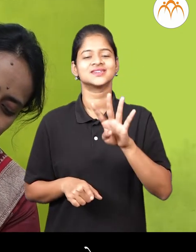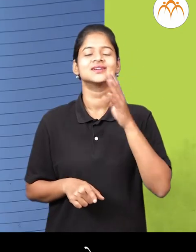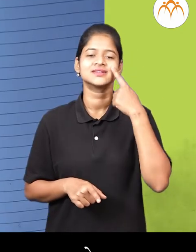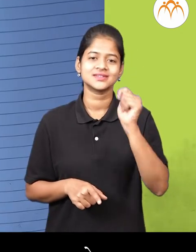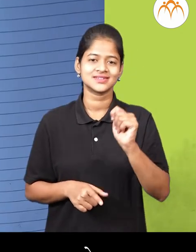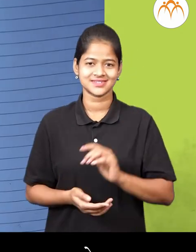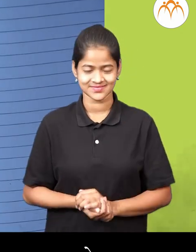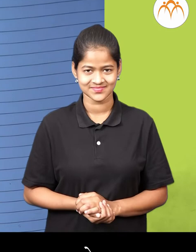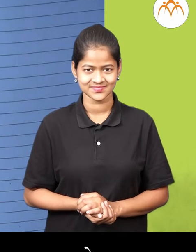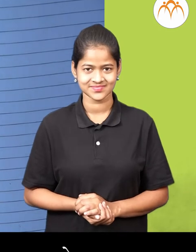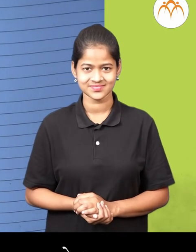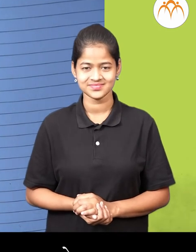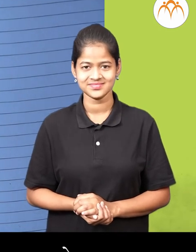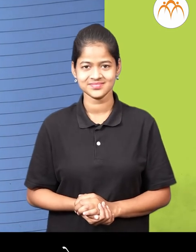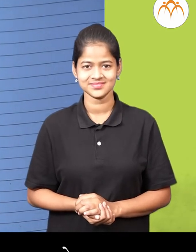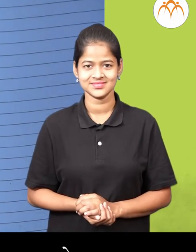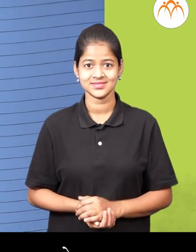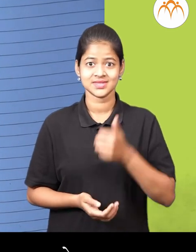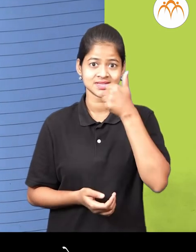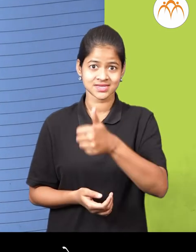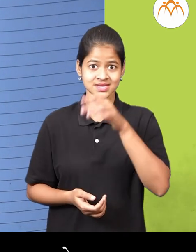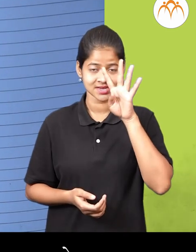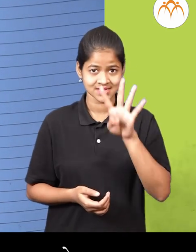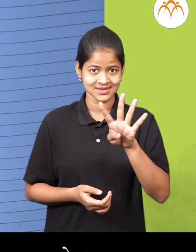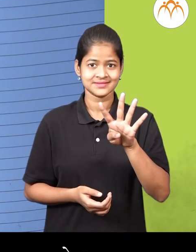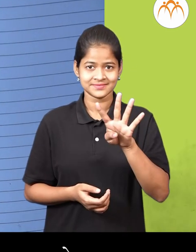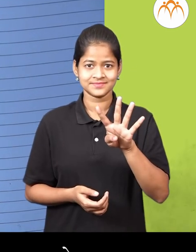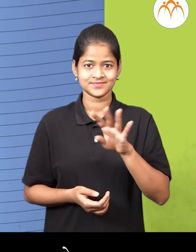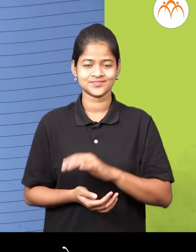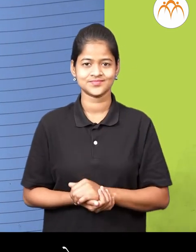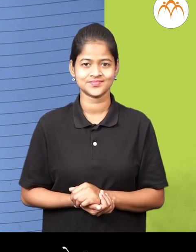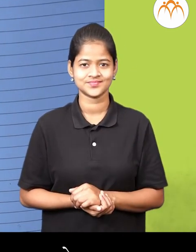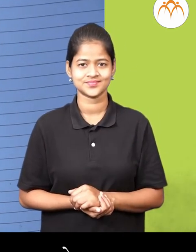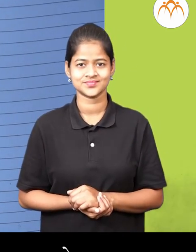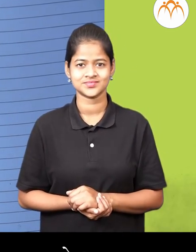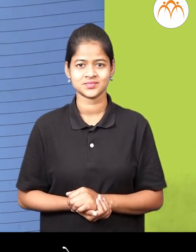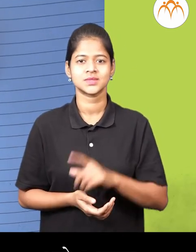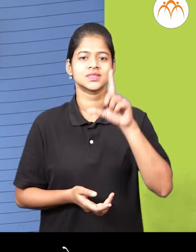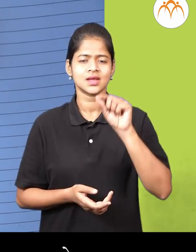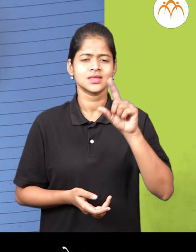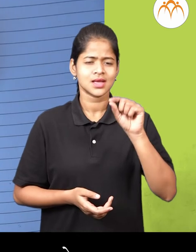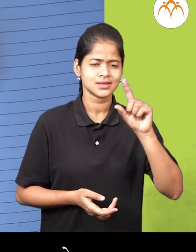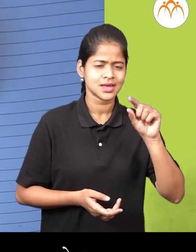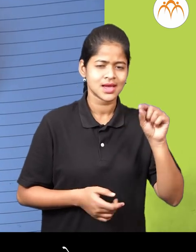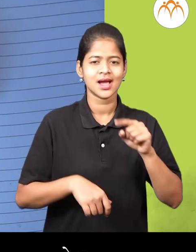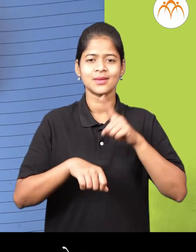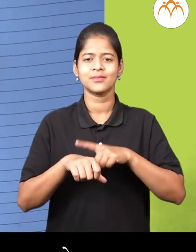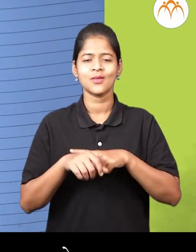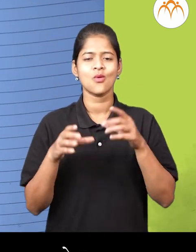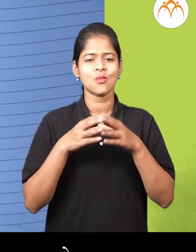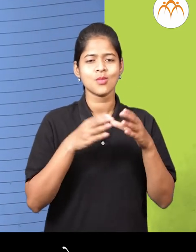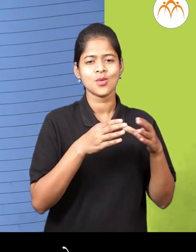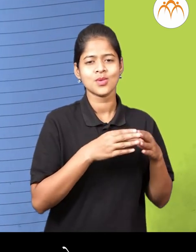हां 67 मधे दाहा दाहा दाहा दाहा दाहा आशी सहा दशक